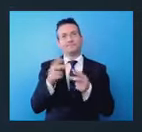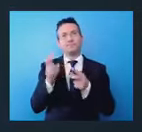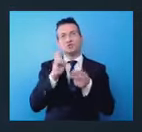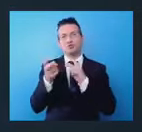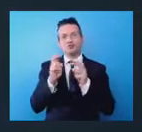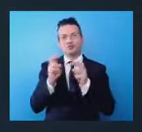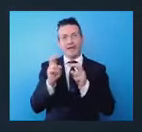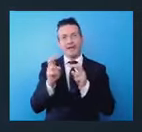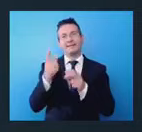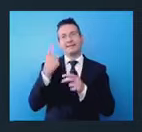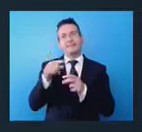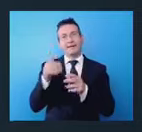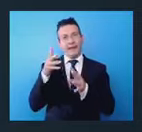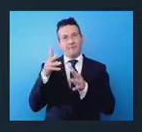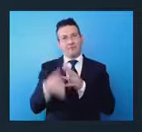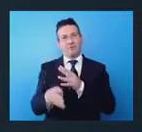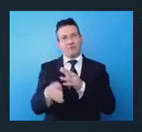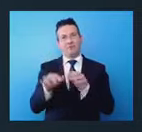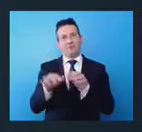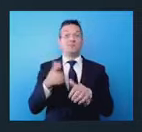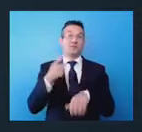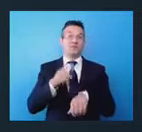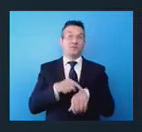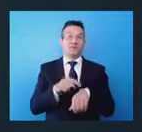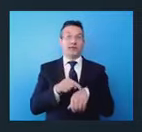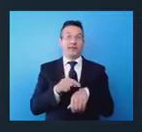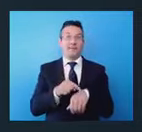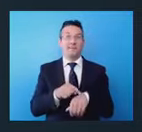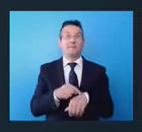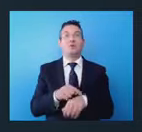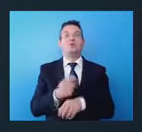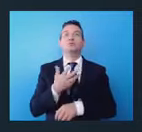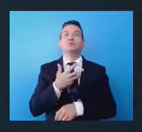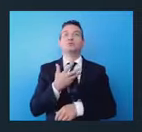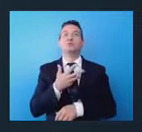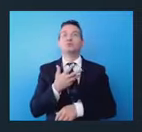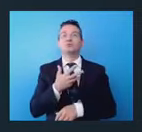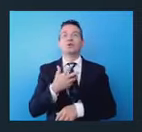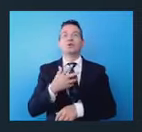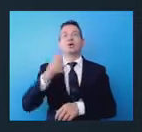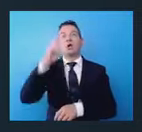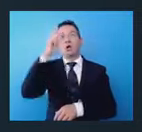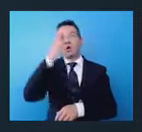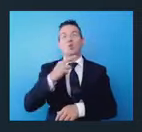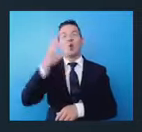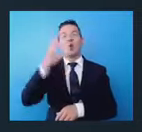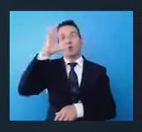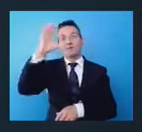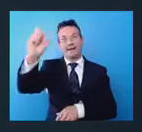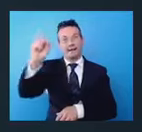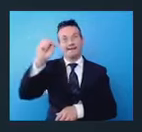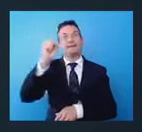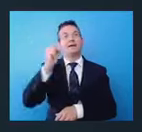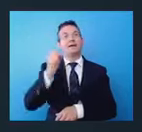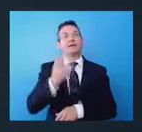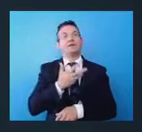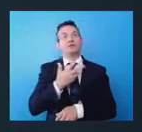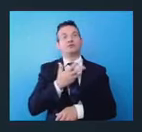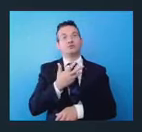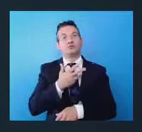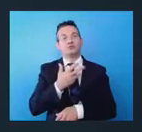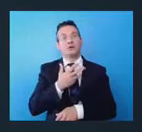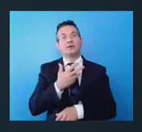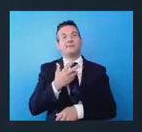approfondimento, spando dei tempi. È stato citato il ruolo dell'università che essenzialmente i tre ruoli fondamentali sono quelli di